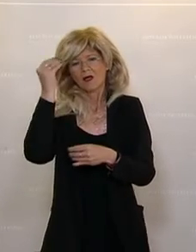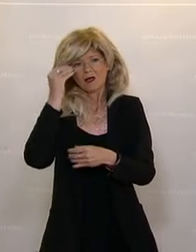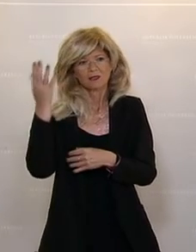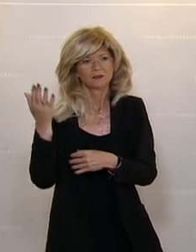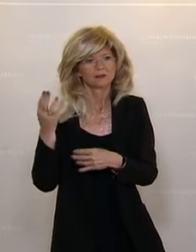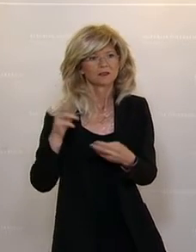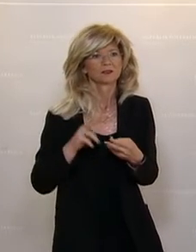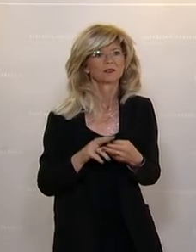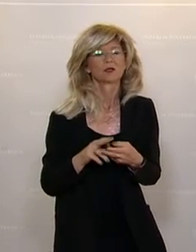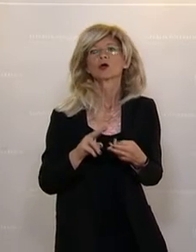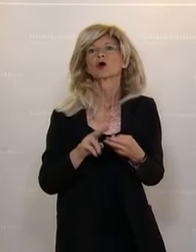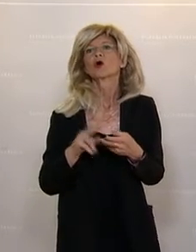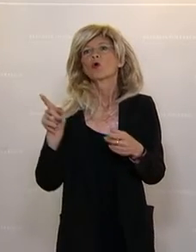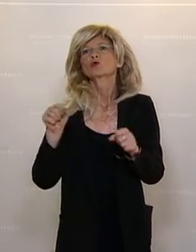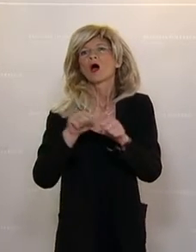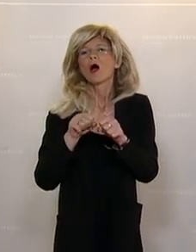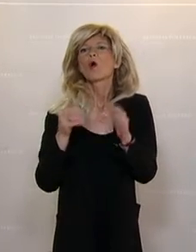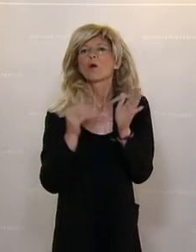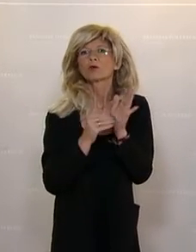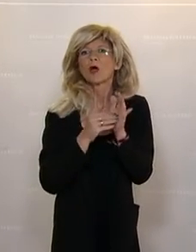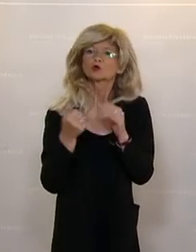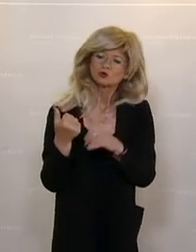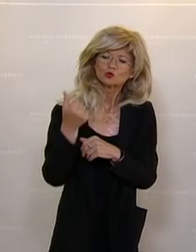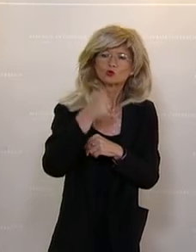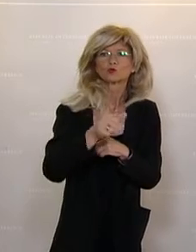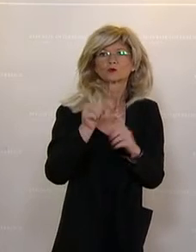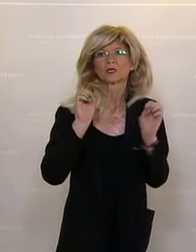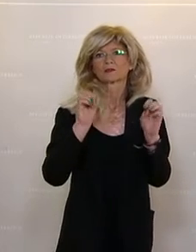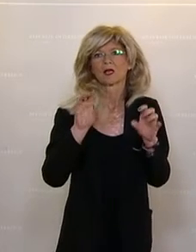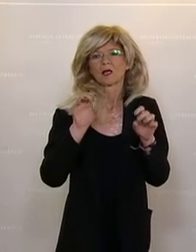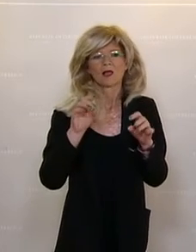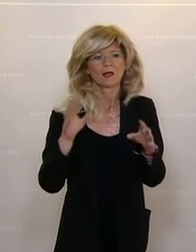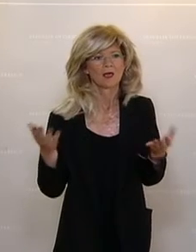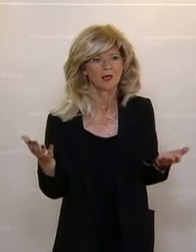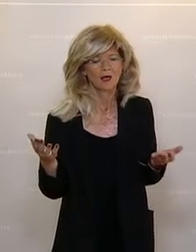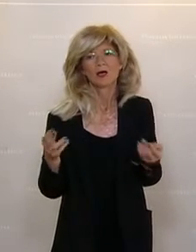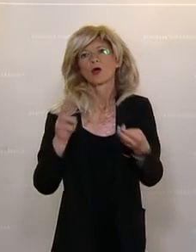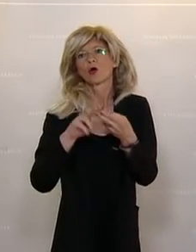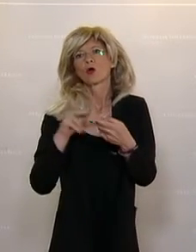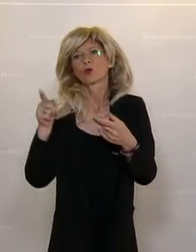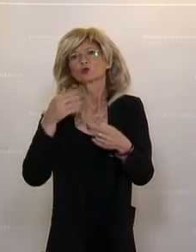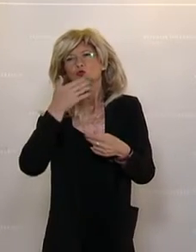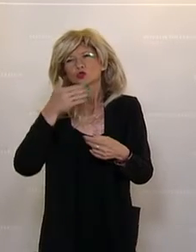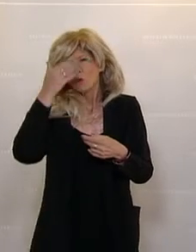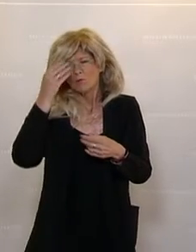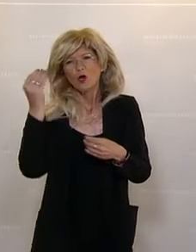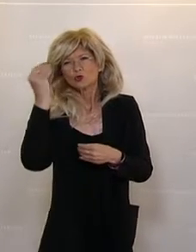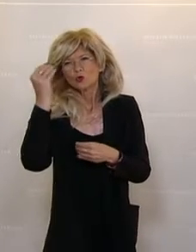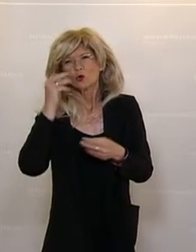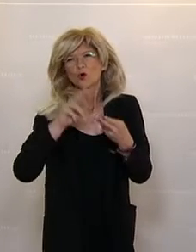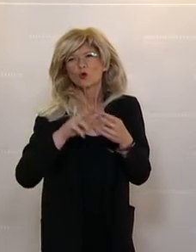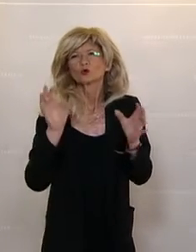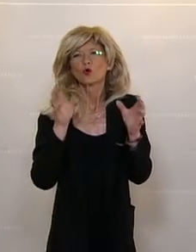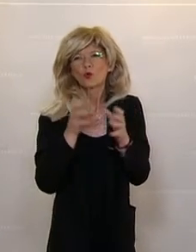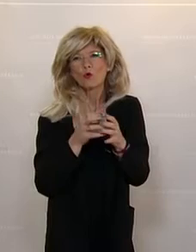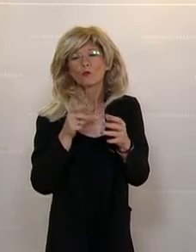sollen zusätzliche Lehrkräfte, Förderstunden für Gruppen, aber auch für Einzelschülerinnen und Schüler, für Sommerschulen, für Gruppenteilungen, gewissen Fächern